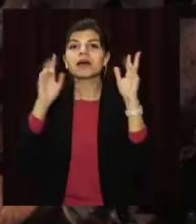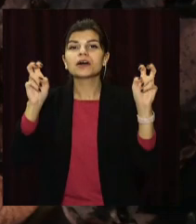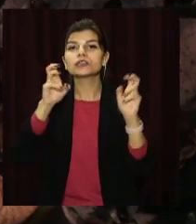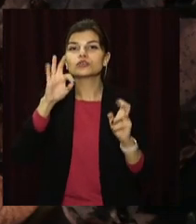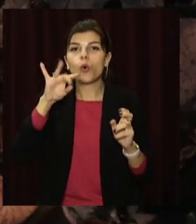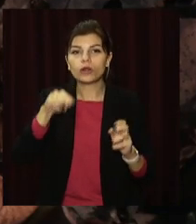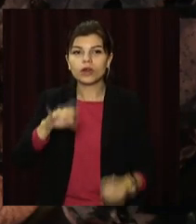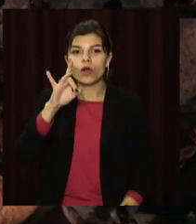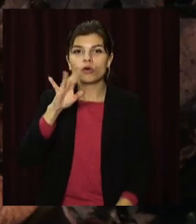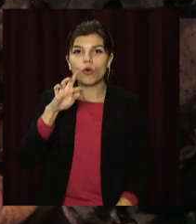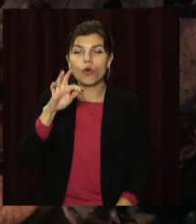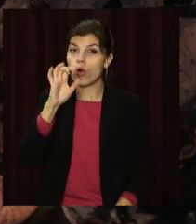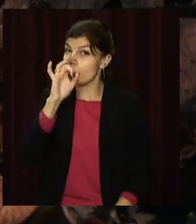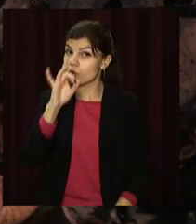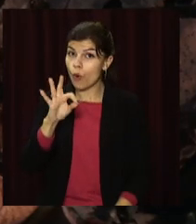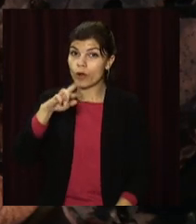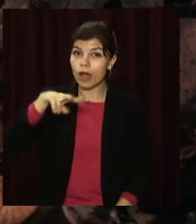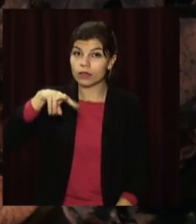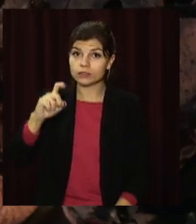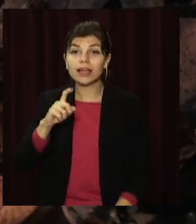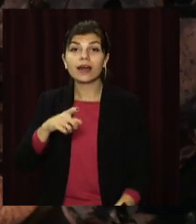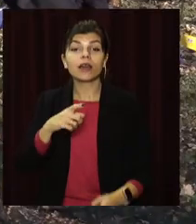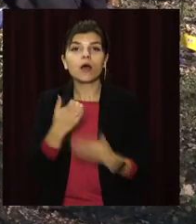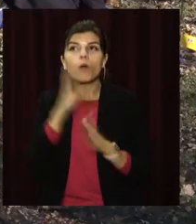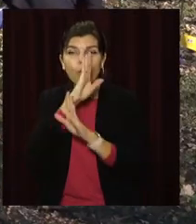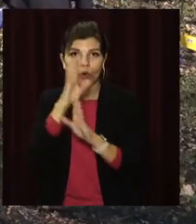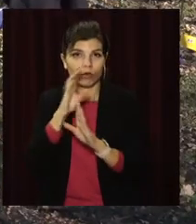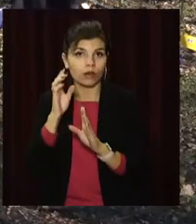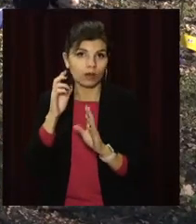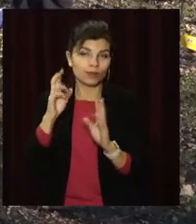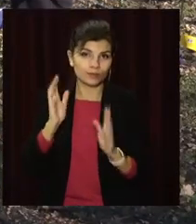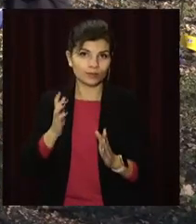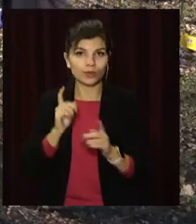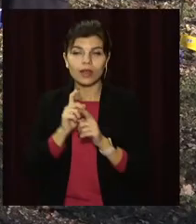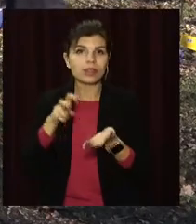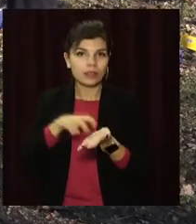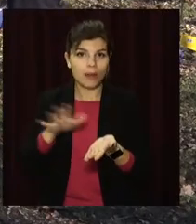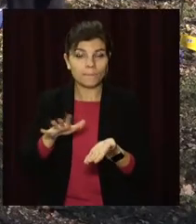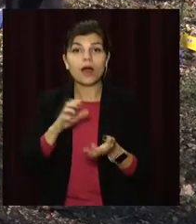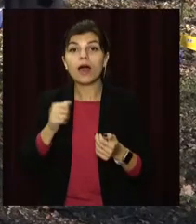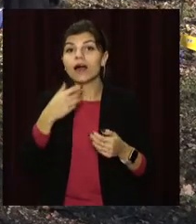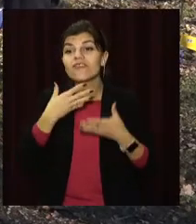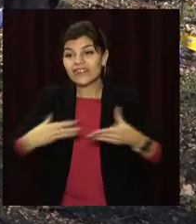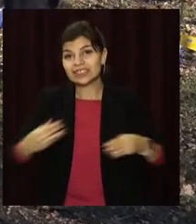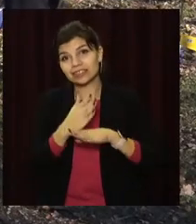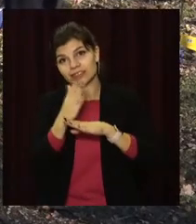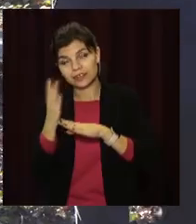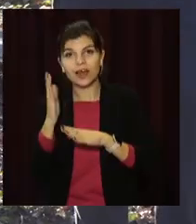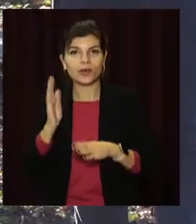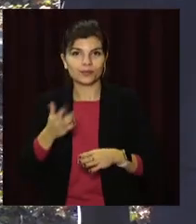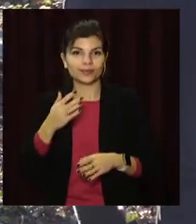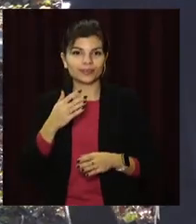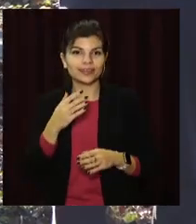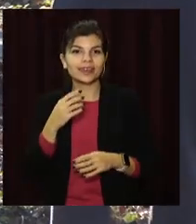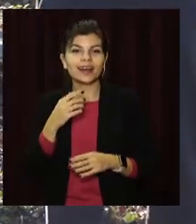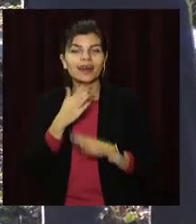обрали за стійкістю до погодних умов. Навесні молоді деревця буятимуть рожевим забарвленням. А вже за рік можна буде навіть скуштувати перші плоди –